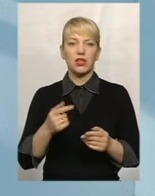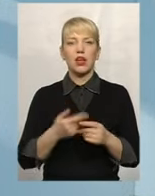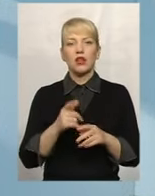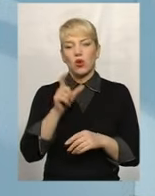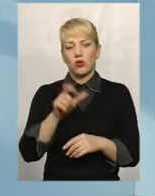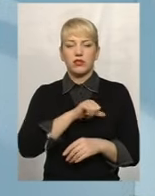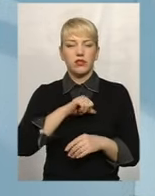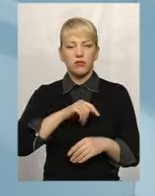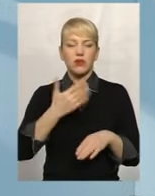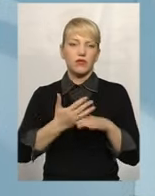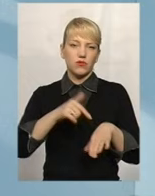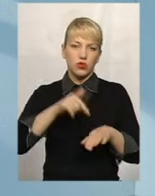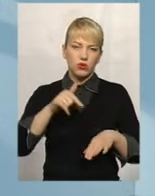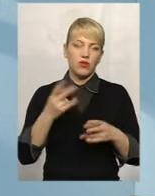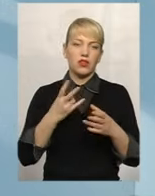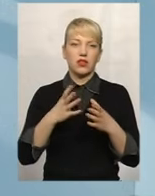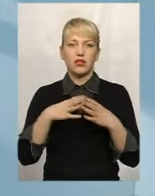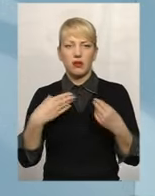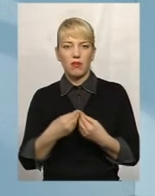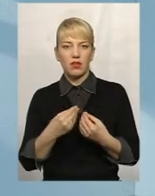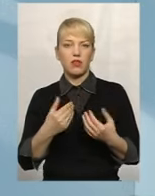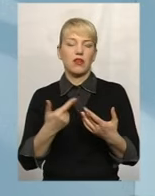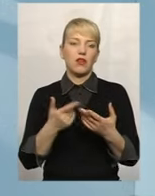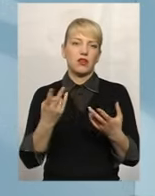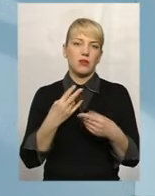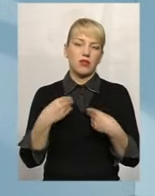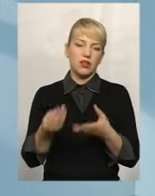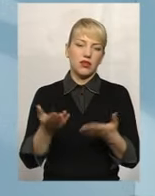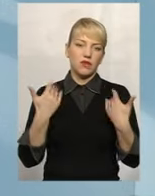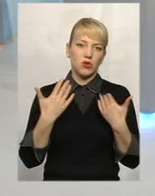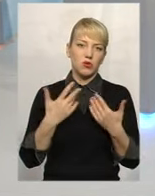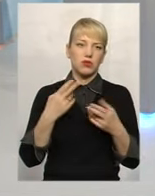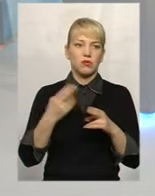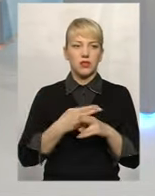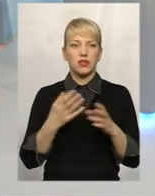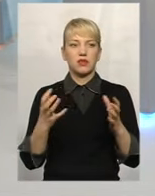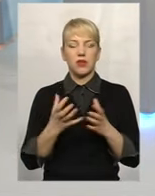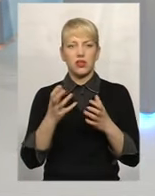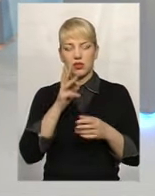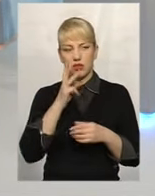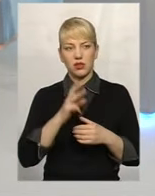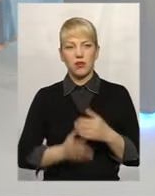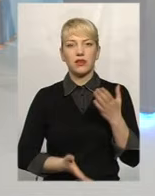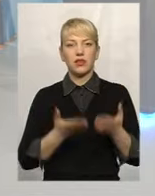обставинами, йому потрібно, крім, наприклад, щорічної відпустки, надати відпустку без збереження зарплати. Тобто, якщо відпустка